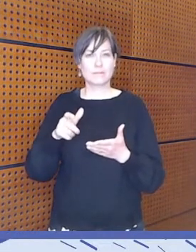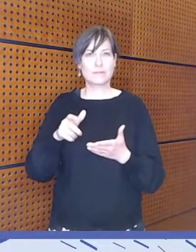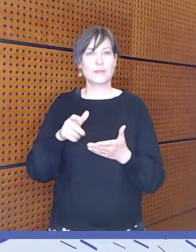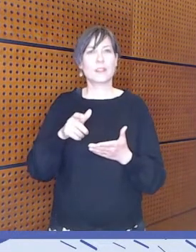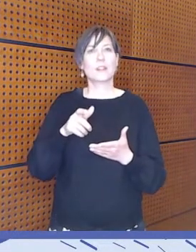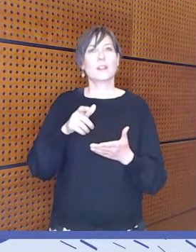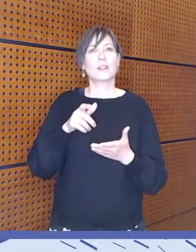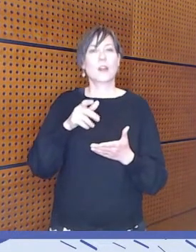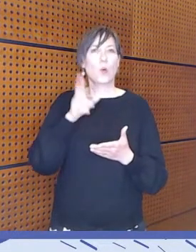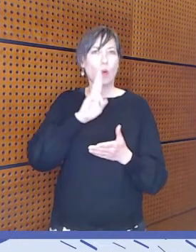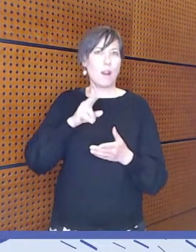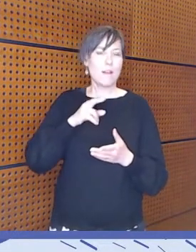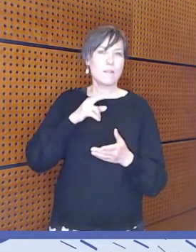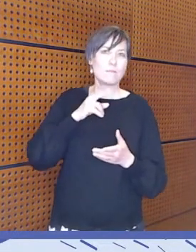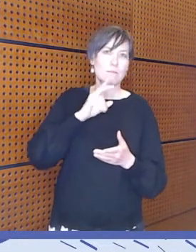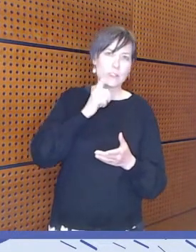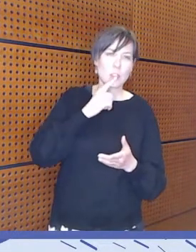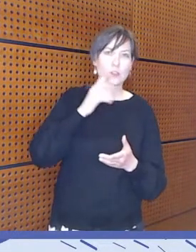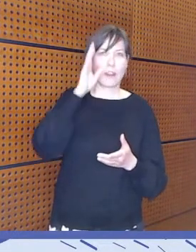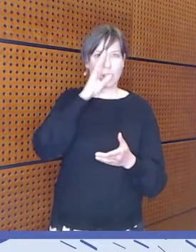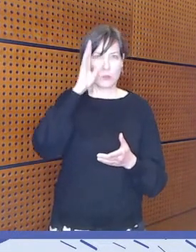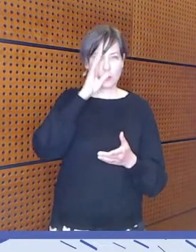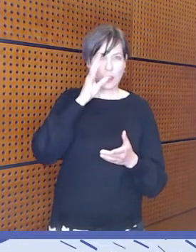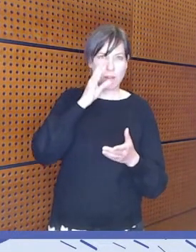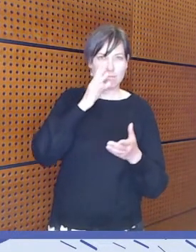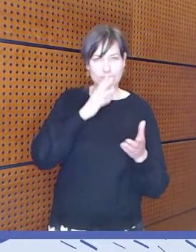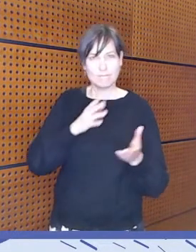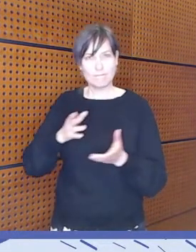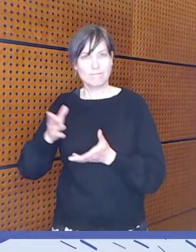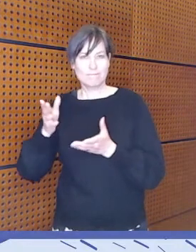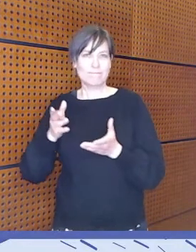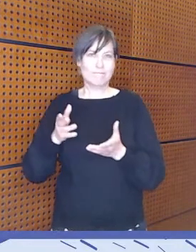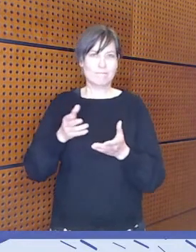vastauksia ja ajatuksia tässä keskustelussa.